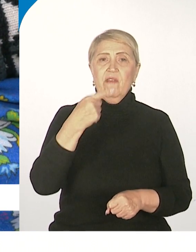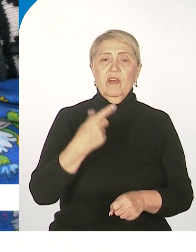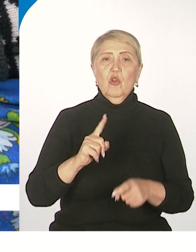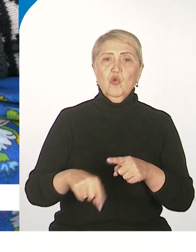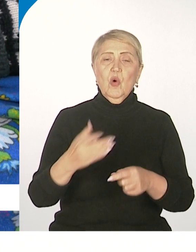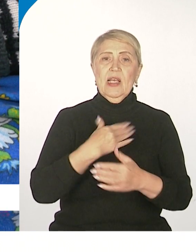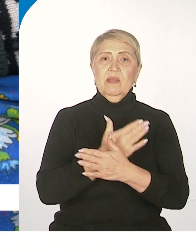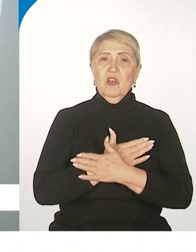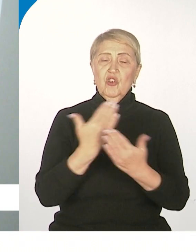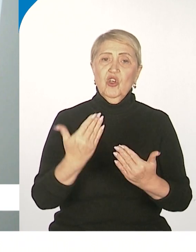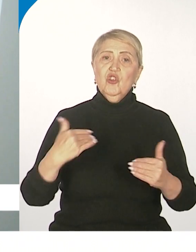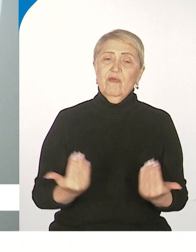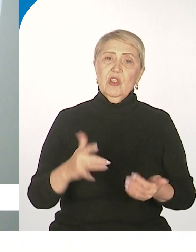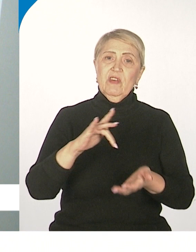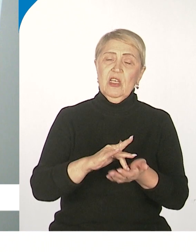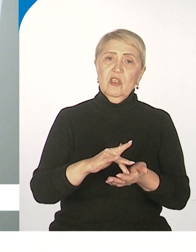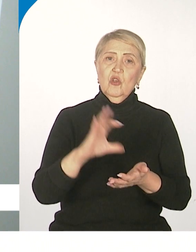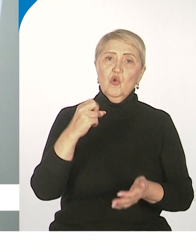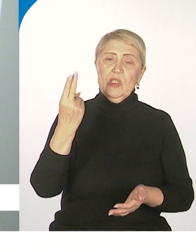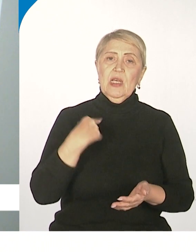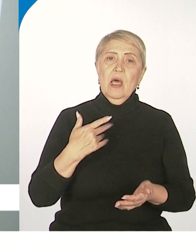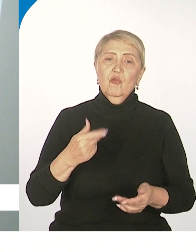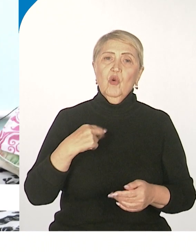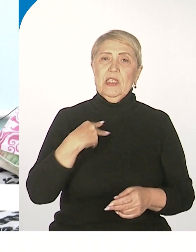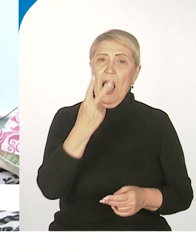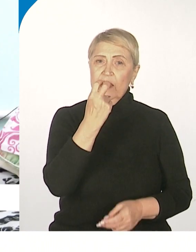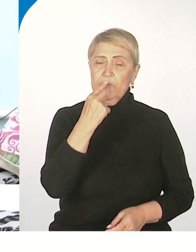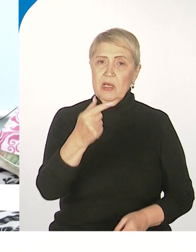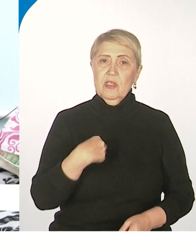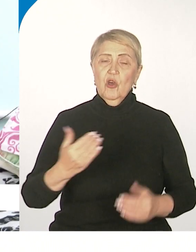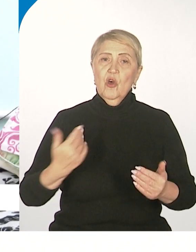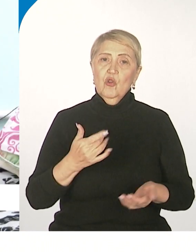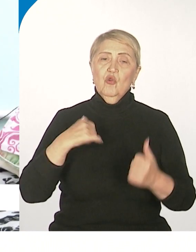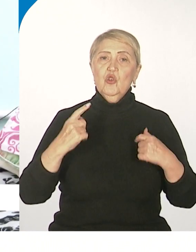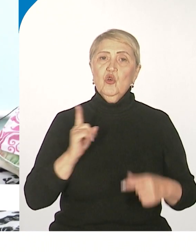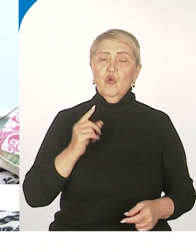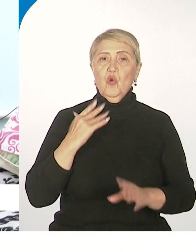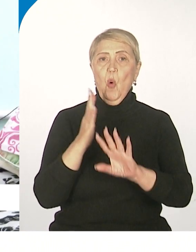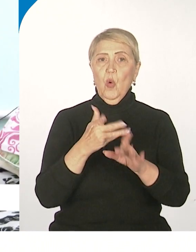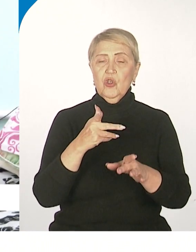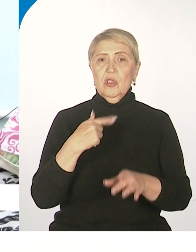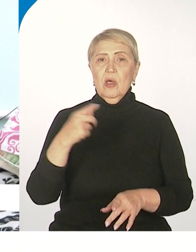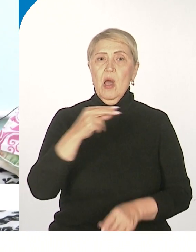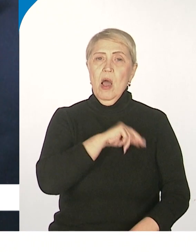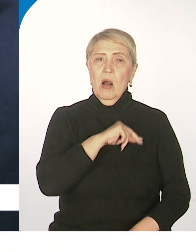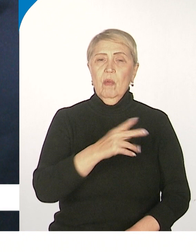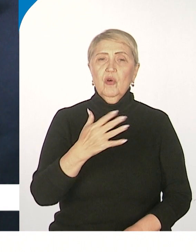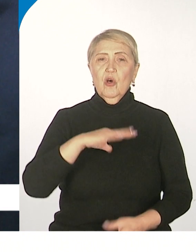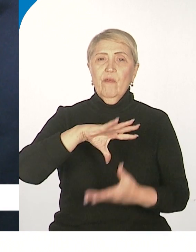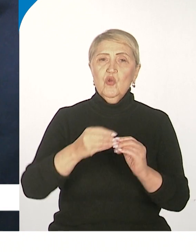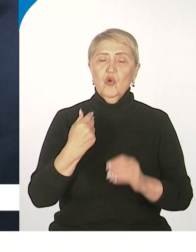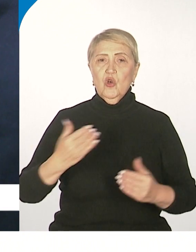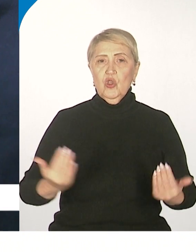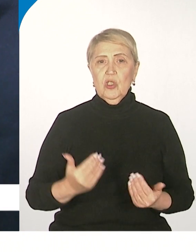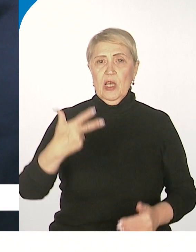Сейчас она живёт в центре соцадаптации и ждёт очереди в дом-интернат. Всю жизнь Людмила Васильевна работала, не покладая рук. Больше 30